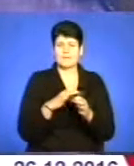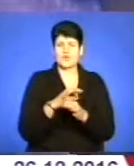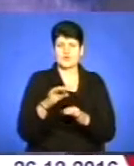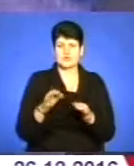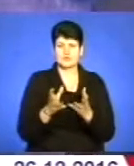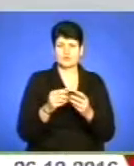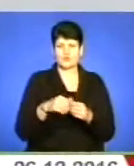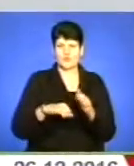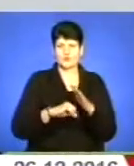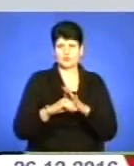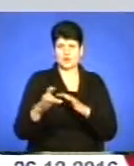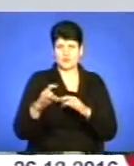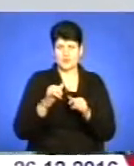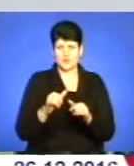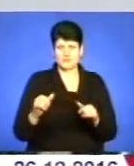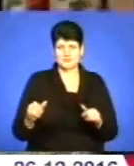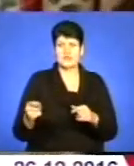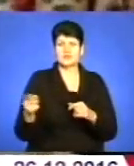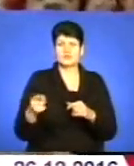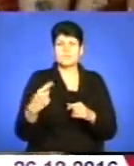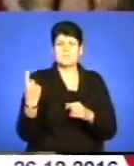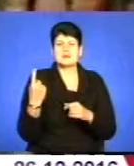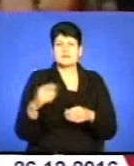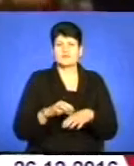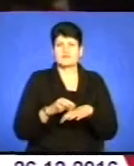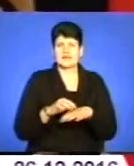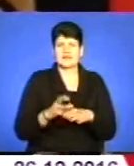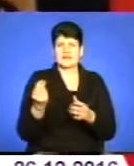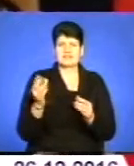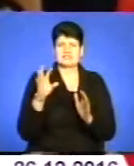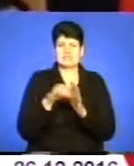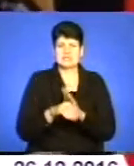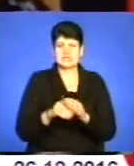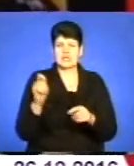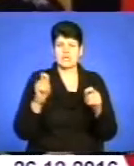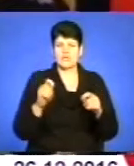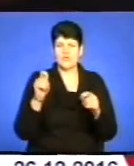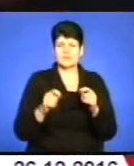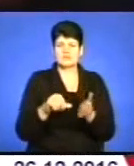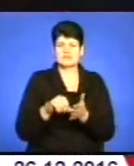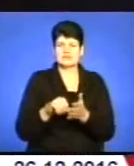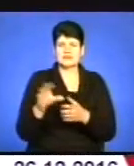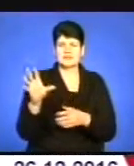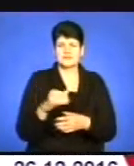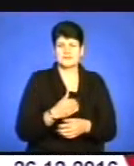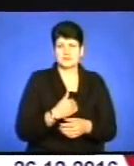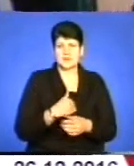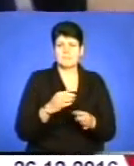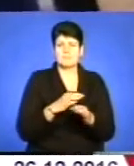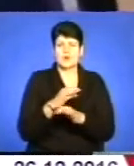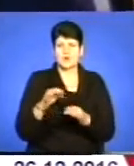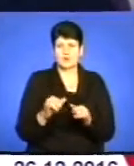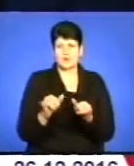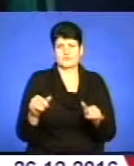регіонального розвитку. На Тернопільщині вперше провели інвестиційний форум міжнародного рівня, де представили усі принади та реальні проекти